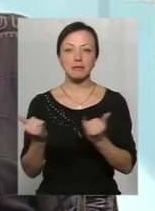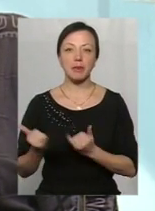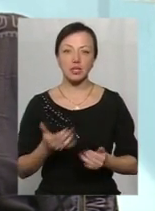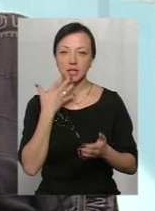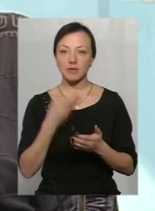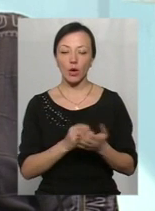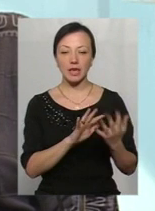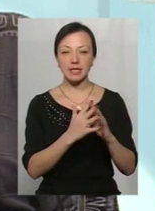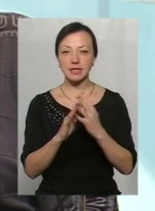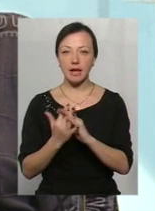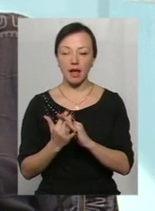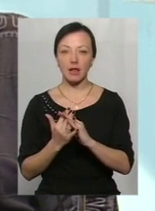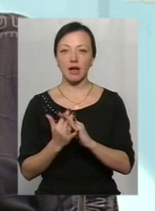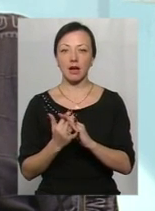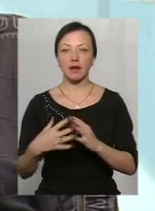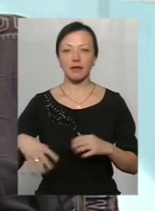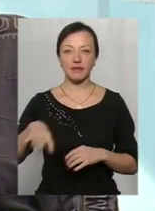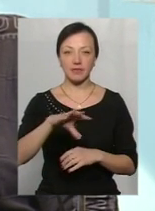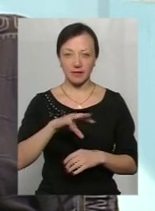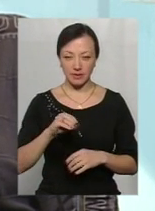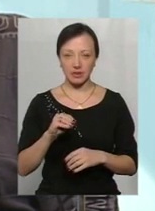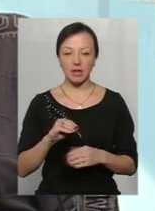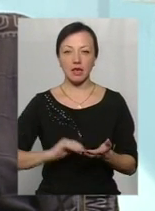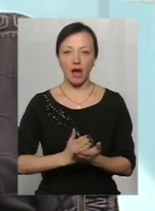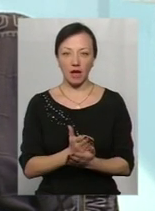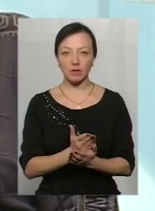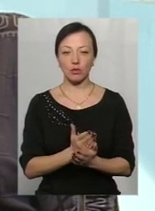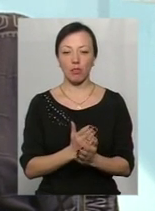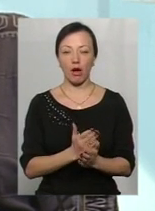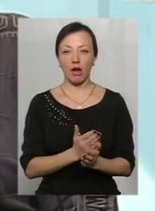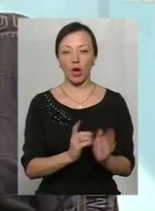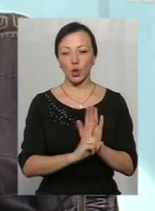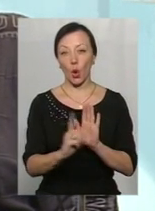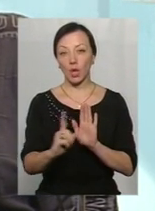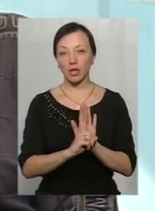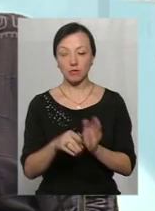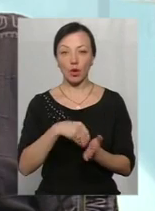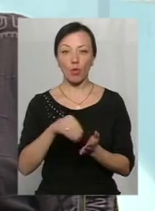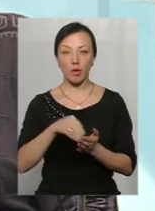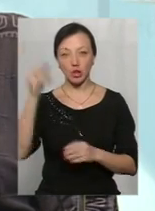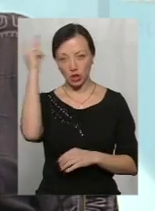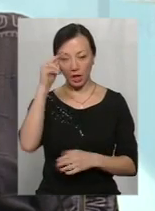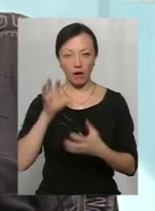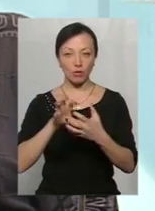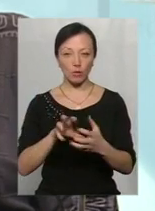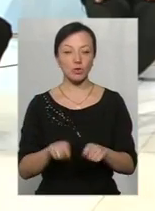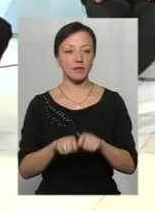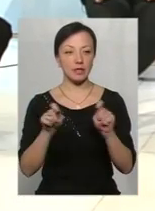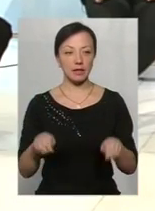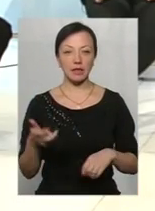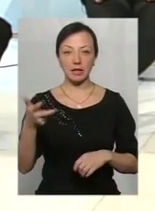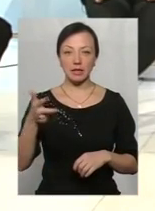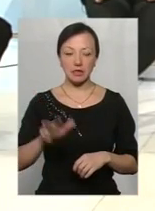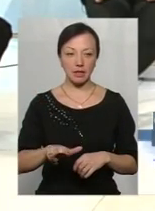в свої села всі населені пункти якісним доїздом. Ми закупили шкільний автобус. Ми відкрили три